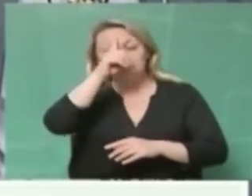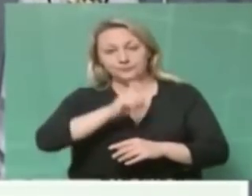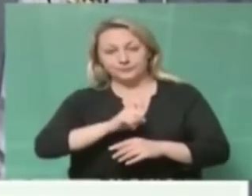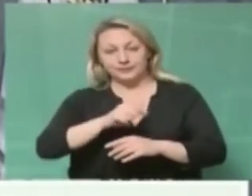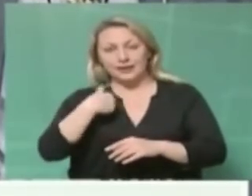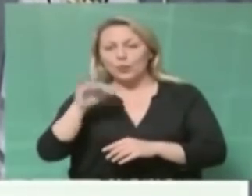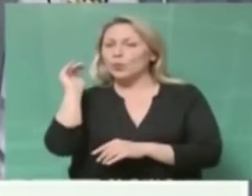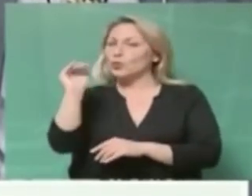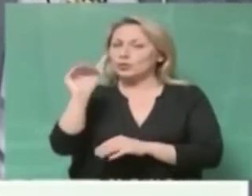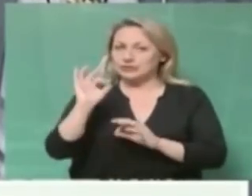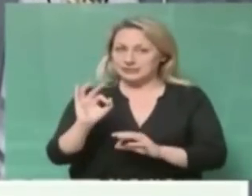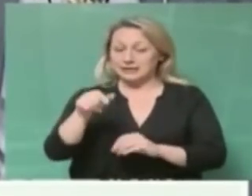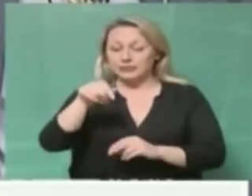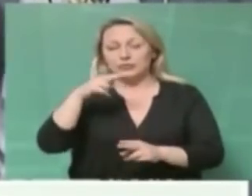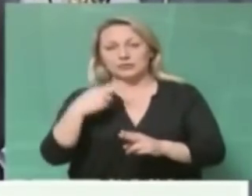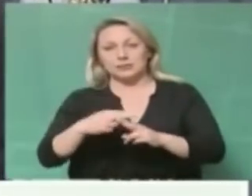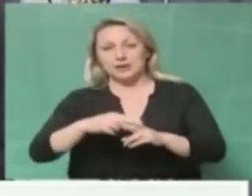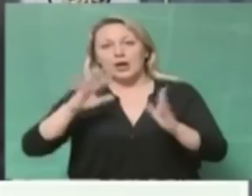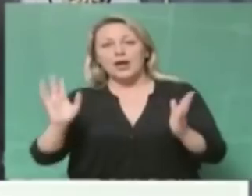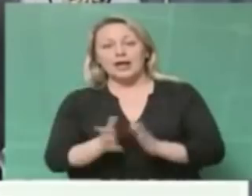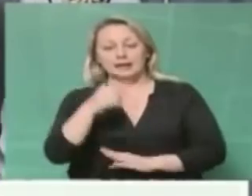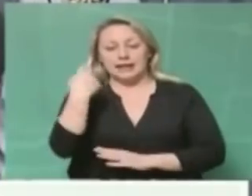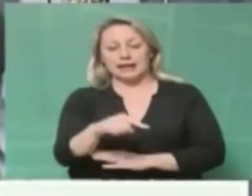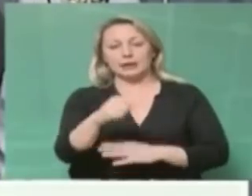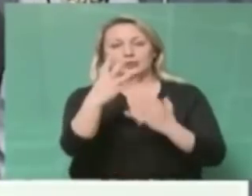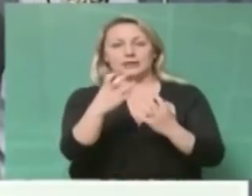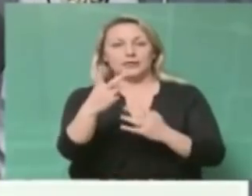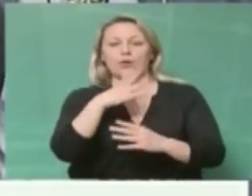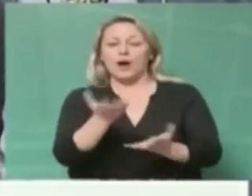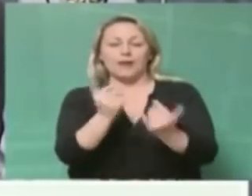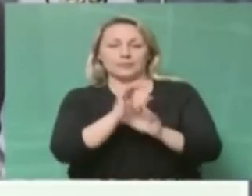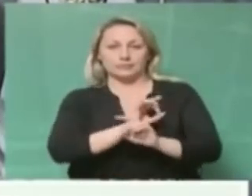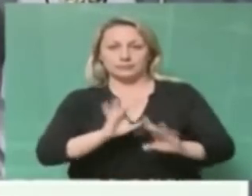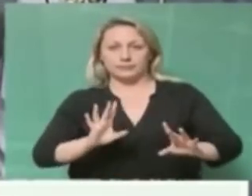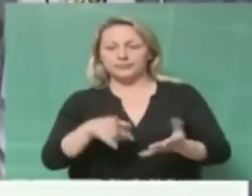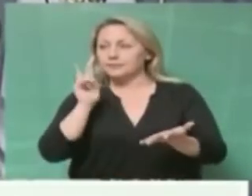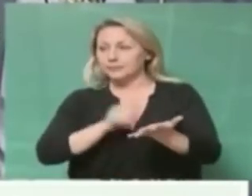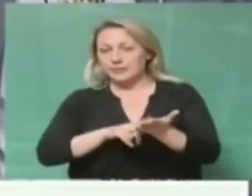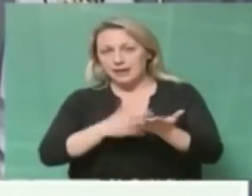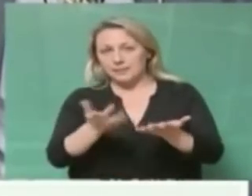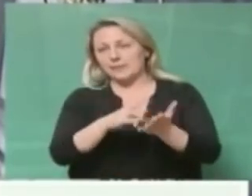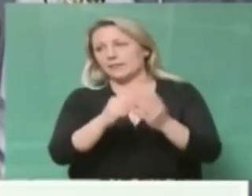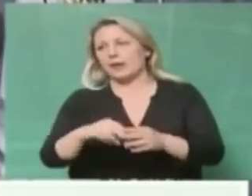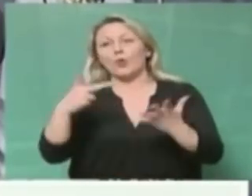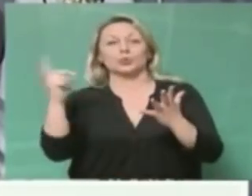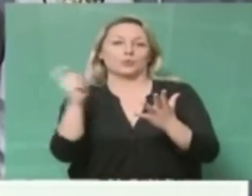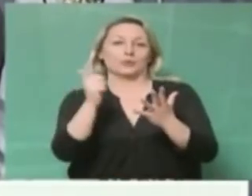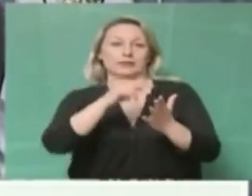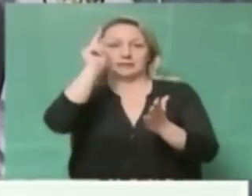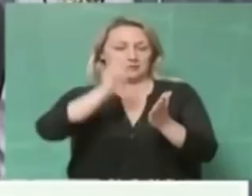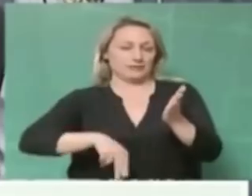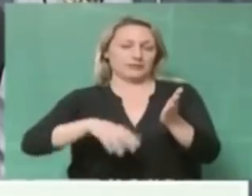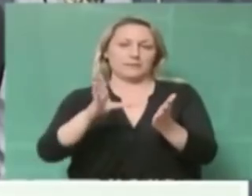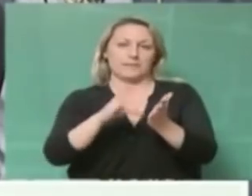αυτό το νόημα είχε. Εάν δεν υπάρχουν 192 θα πρέπει με τον Α με τον Β τρόπο με 8 μήνα όπως είπε ο κ. Ζαχαριάδης